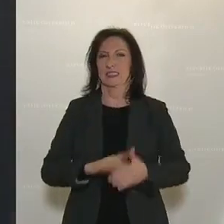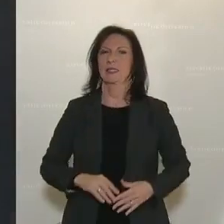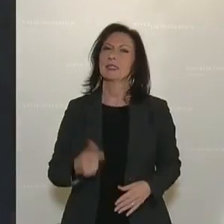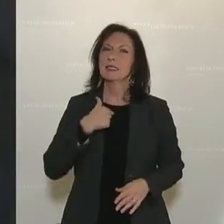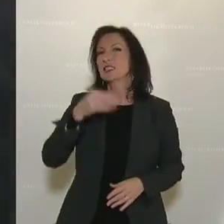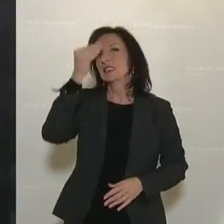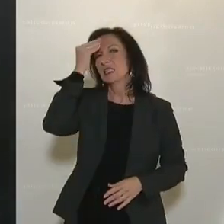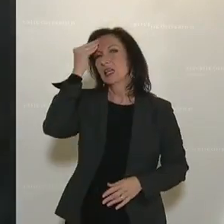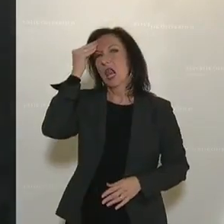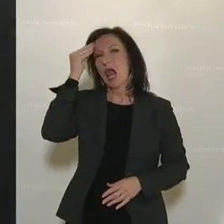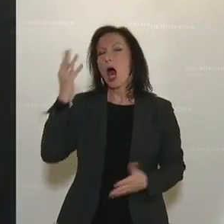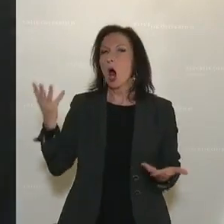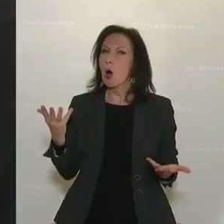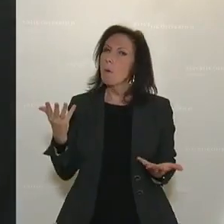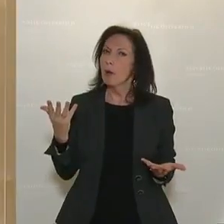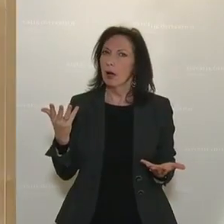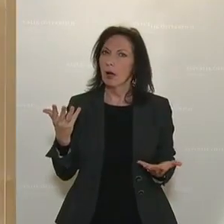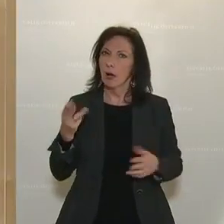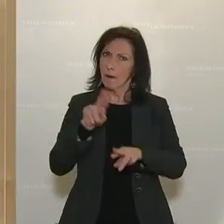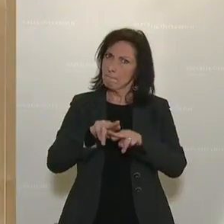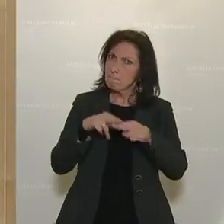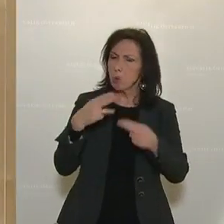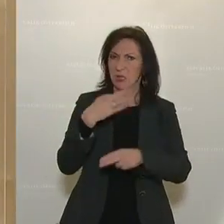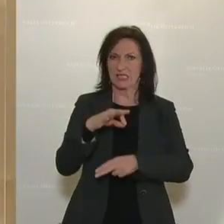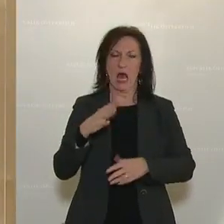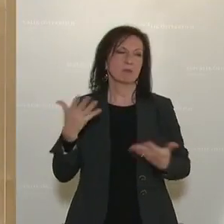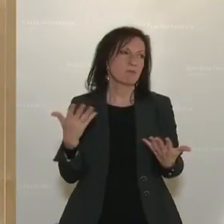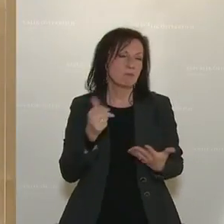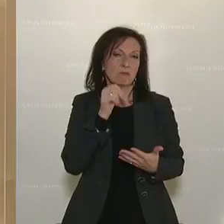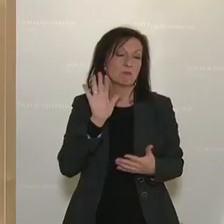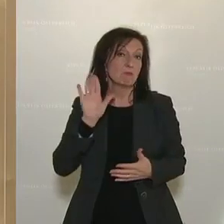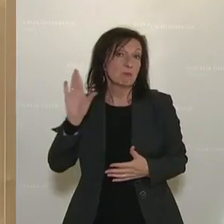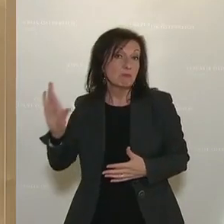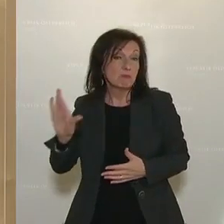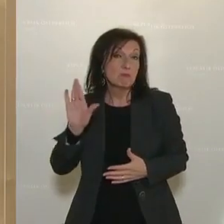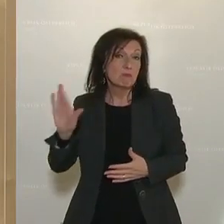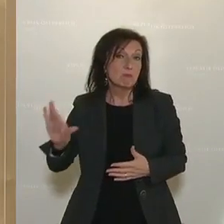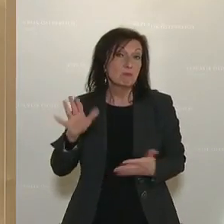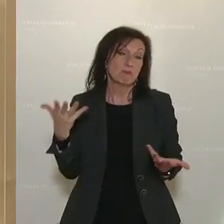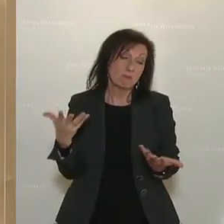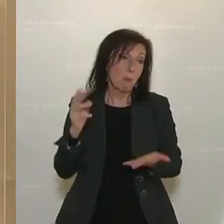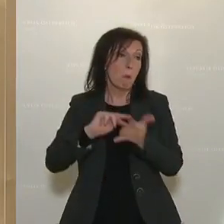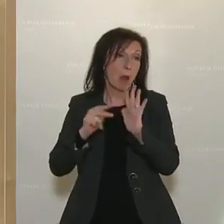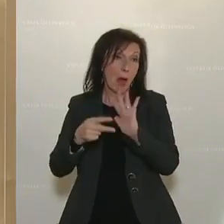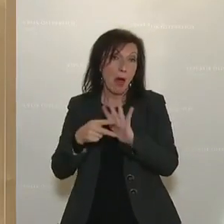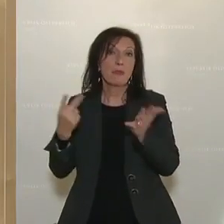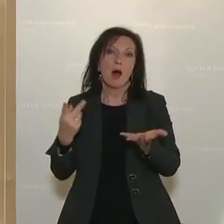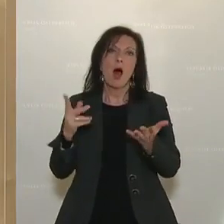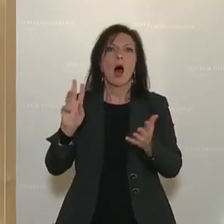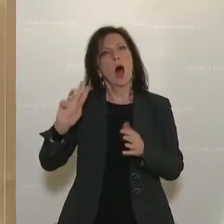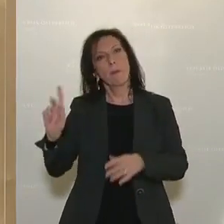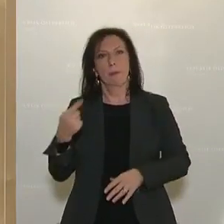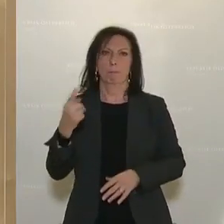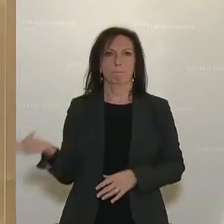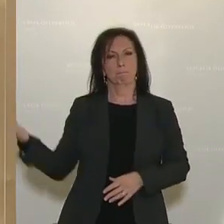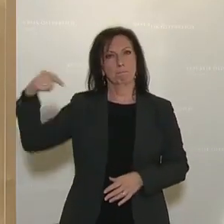Und ich glaube, dass es legitim ist, dann auch dem Bundeskanzler, auch wenn es nicht in seinen Regie- und Tagesplan hineinpasst, aber hierher vor den Nationalrat vor,